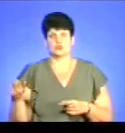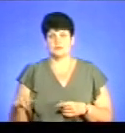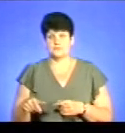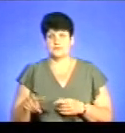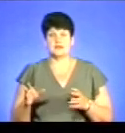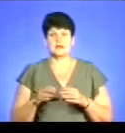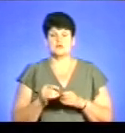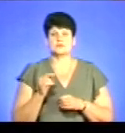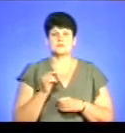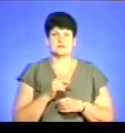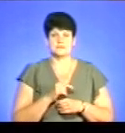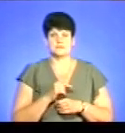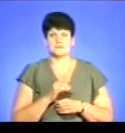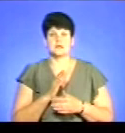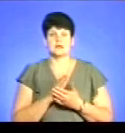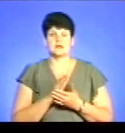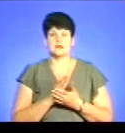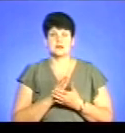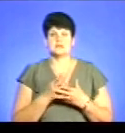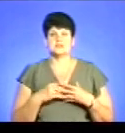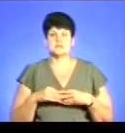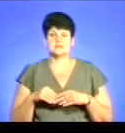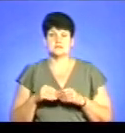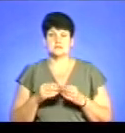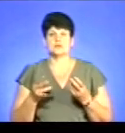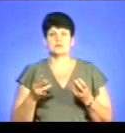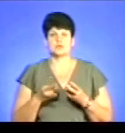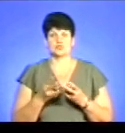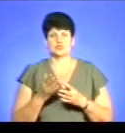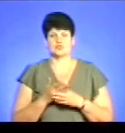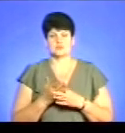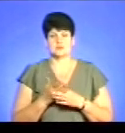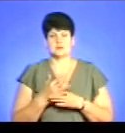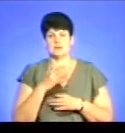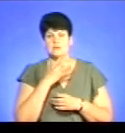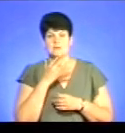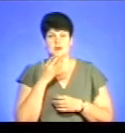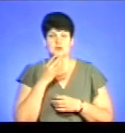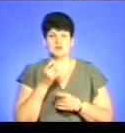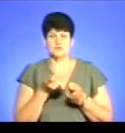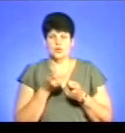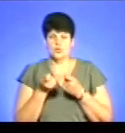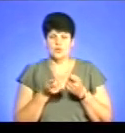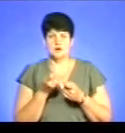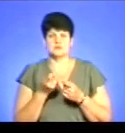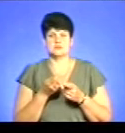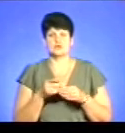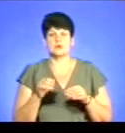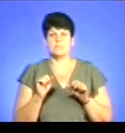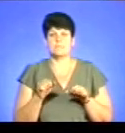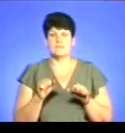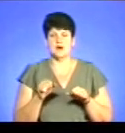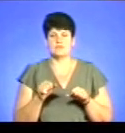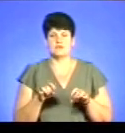Але разом з тим є сім'ї, які потребують субсидій, і багато таких нюансів дано право, ще раз повторююся,